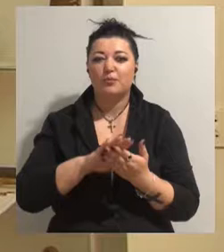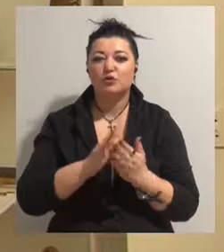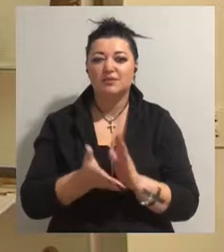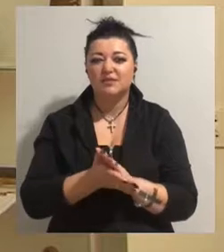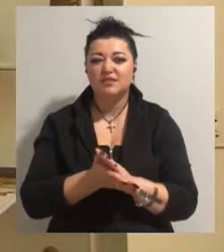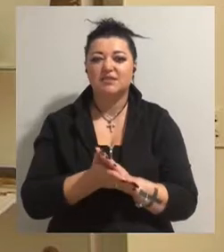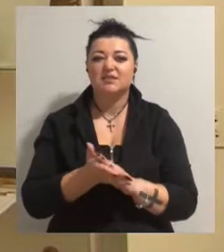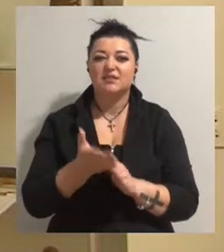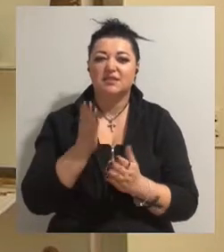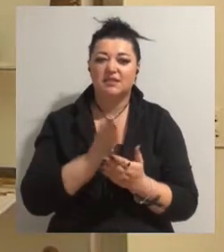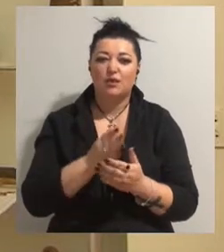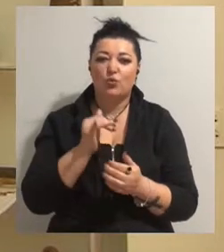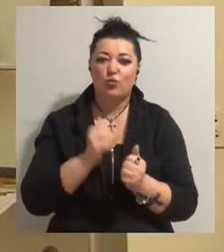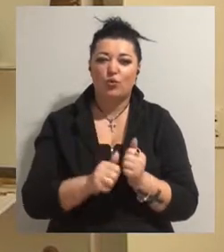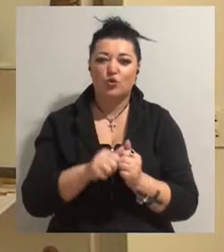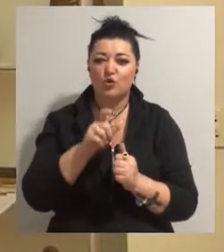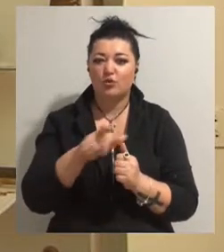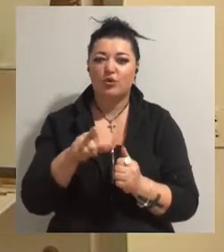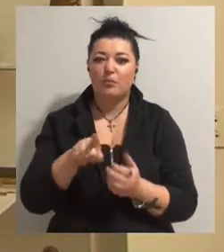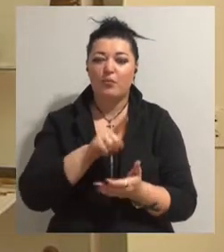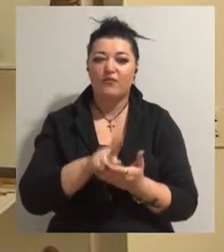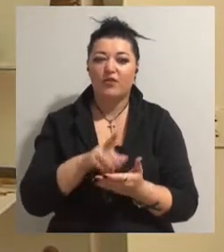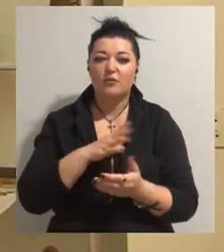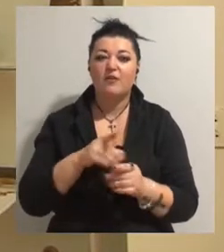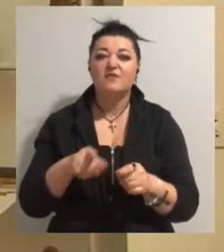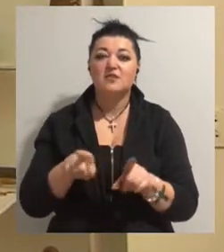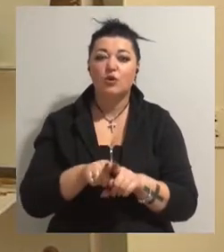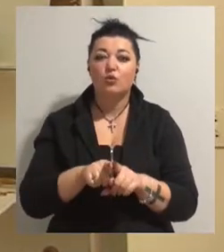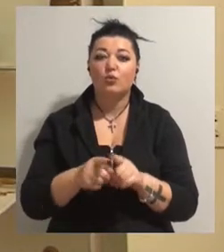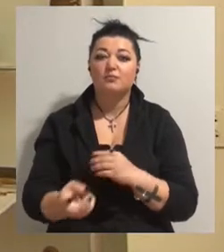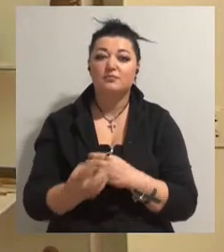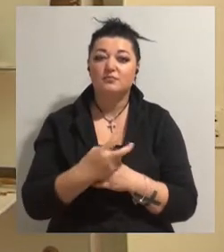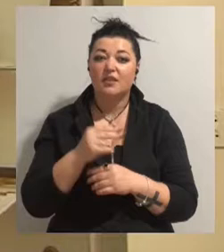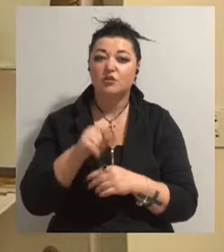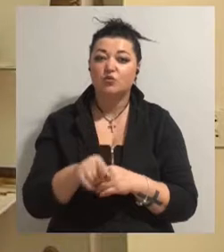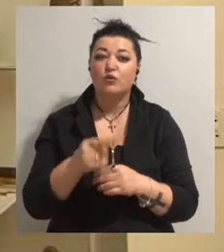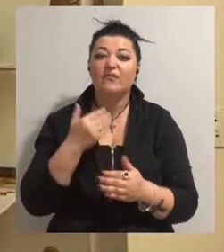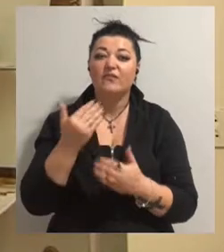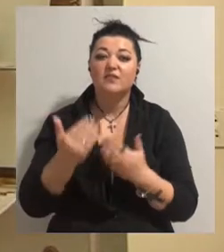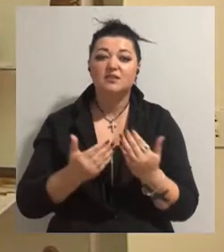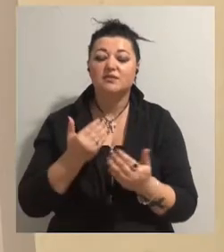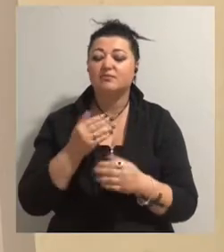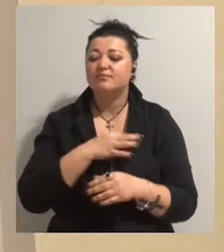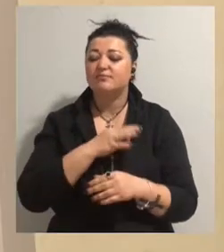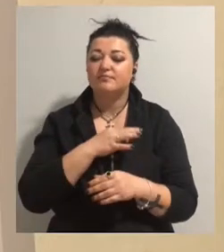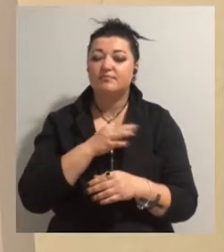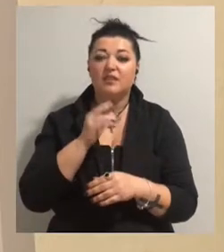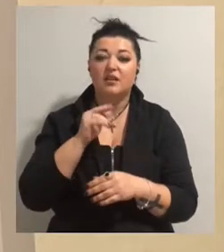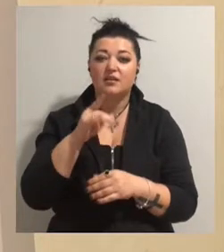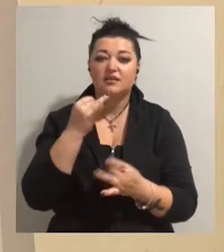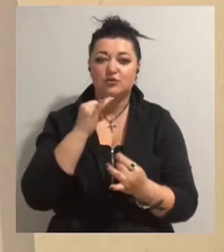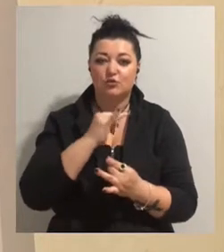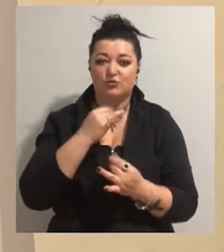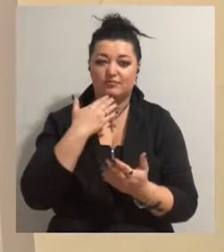є у кожної людини, повинна бути, все одно прийти на цю виставку, як би вони не ставилися до цих історичних постатей. Банери